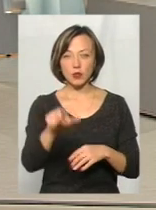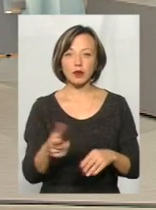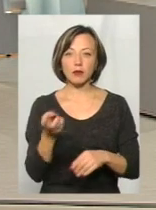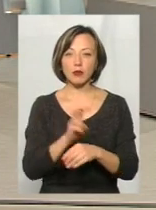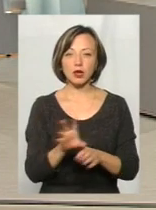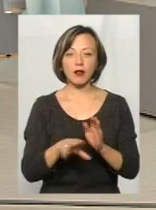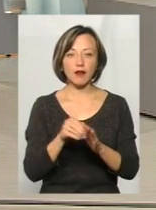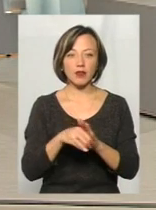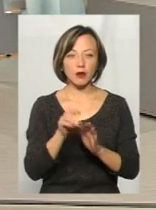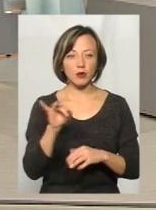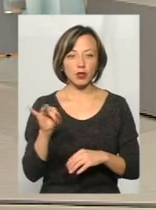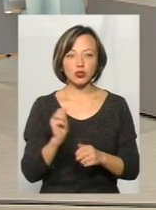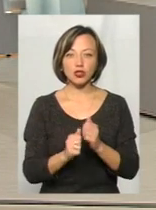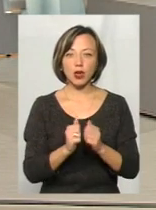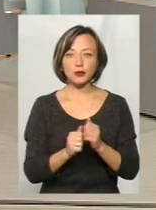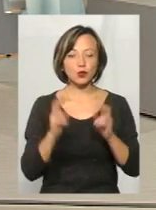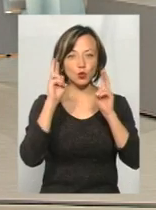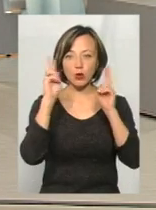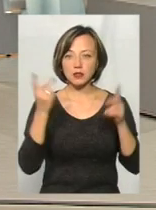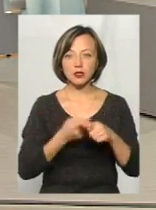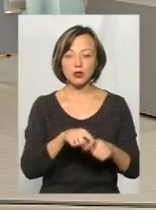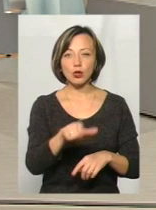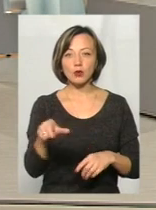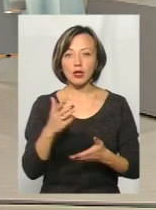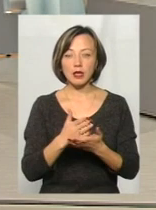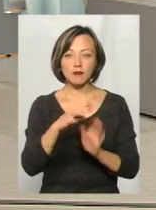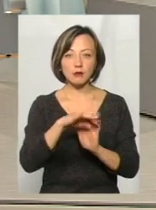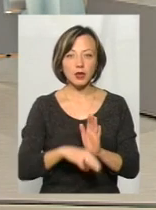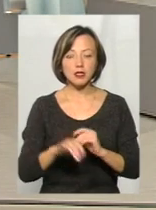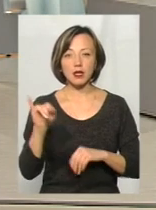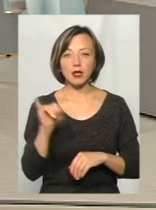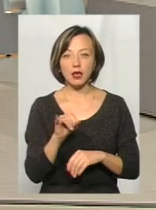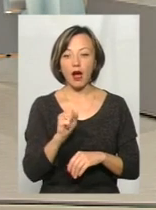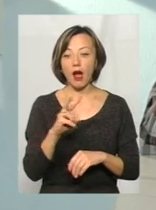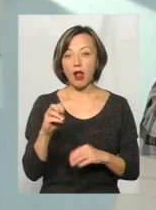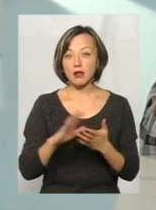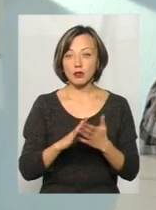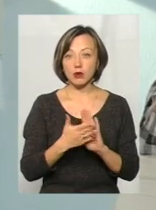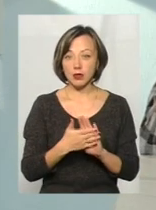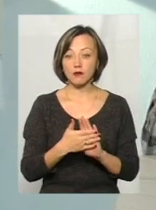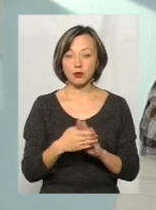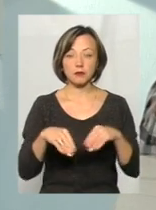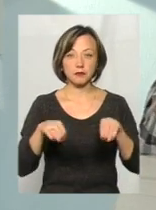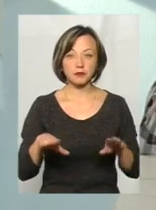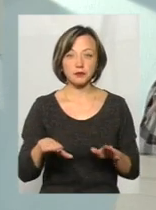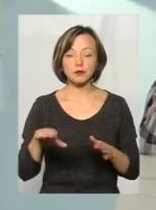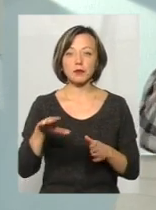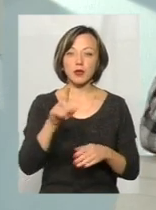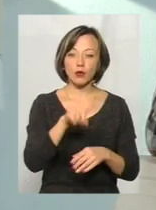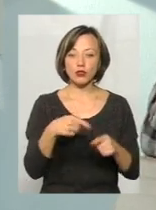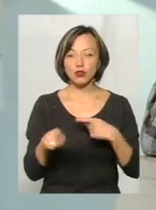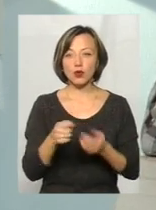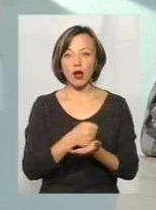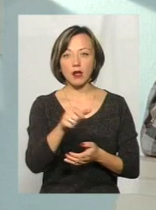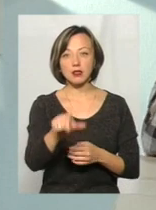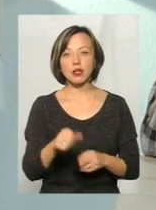на вибори, вона дуже часто не знає цих людей, які є в списках, але ситуативно приймає рішення за того чи іншого кандидата,